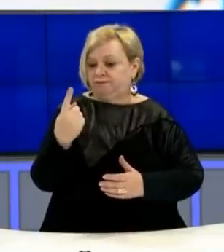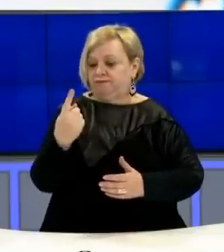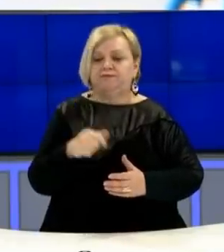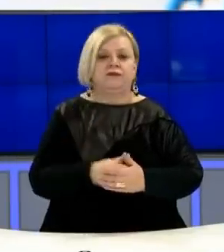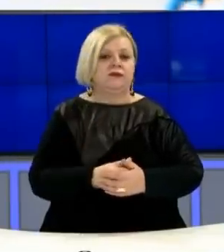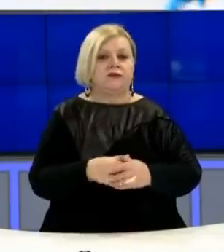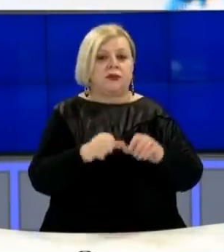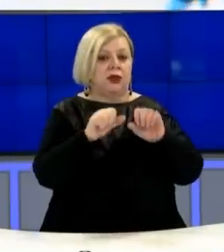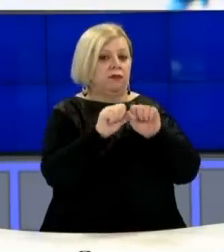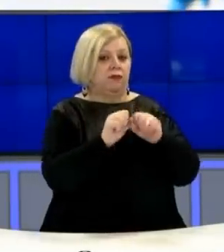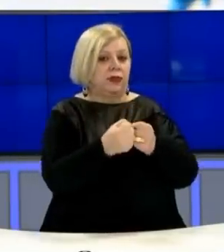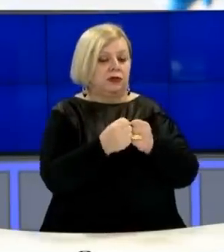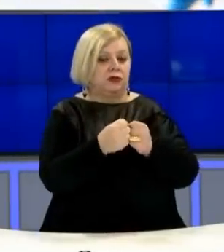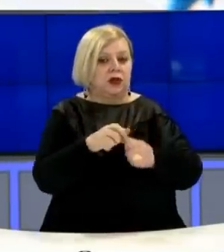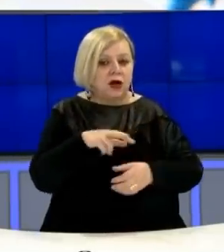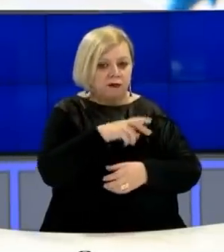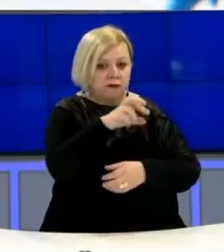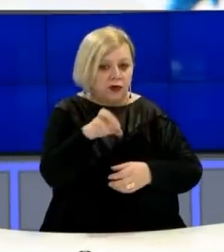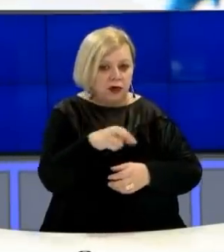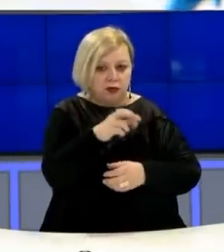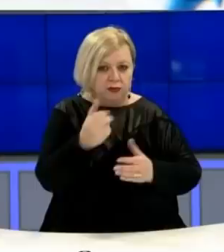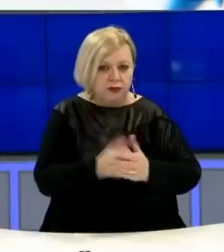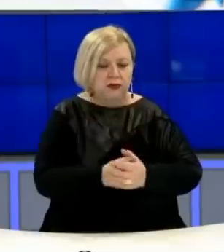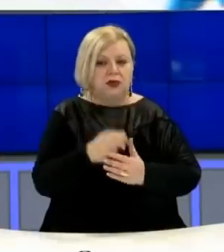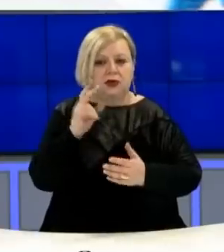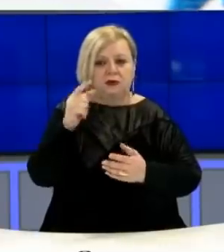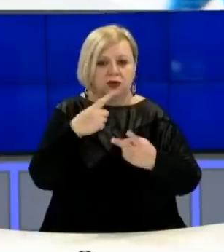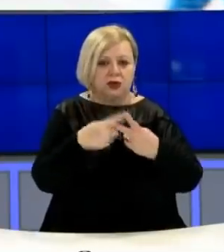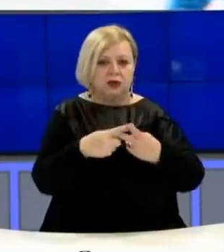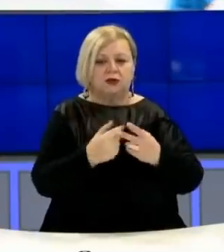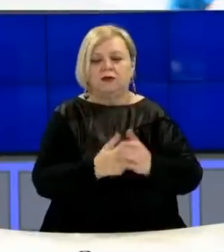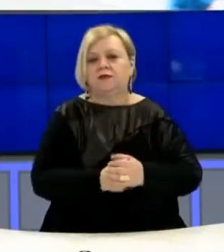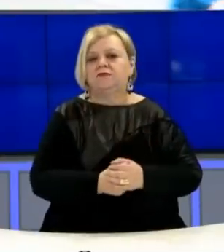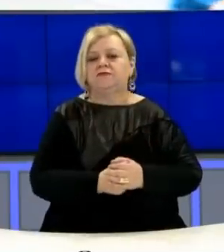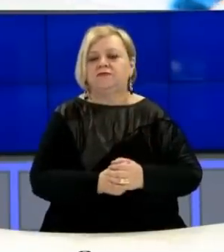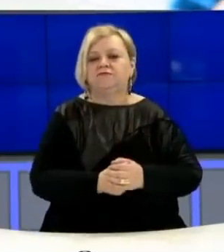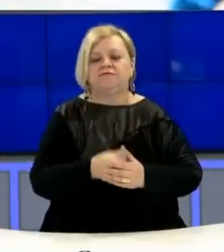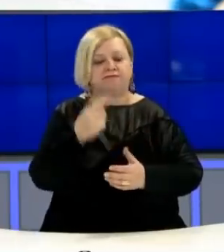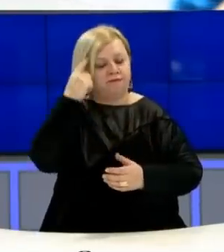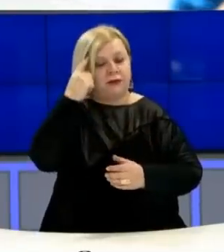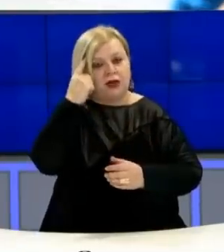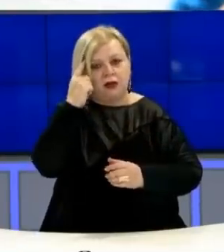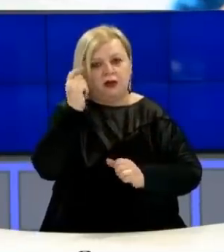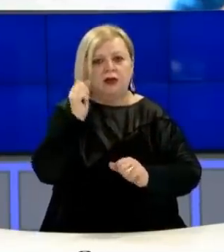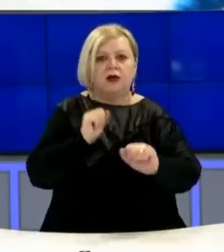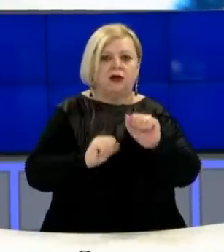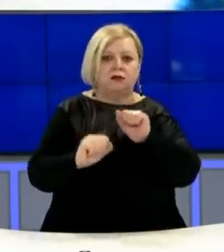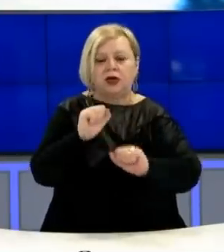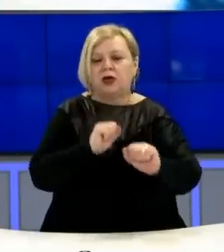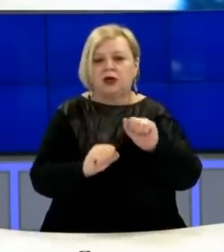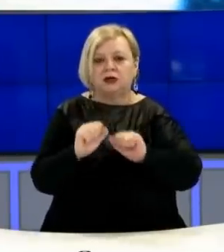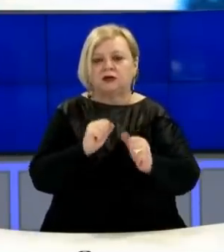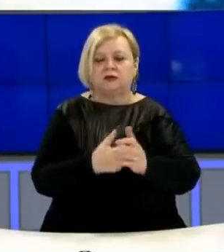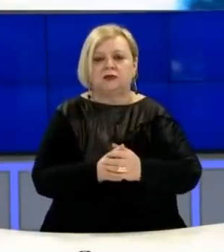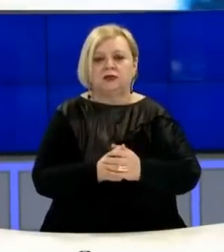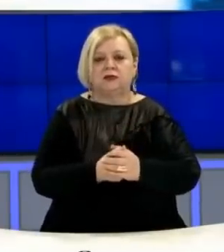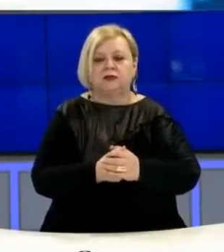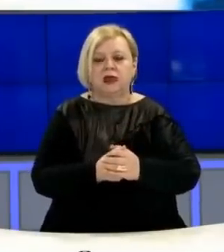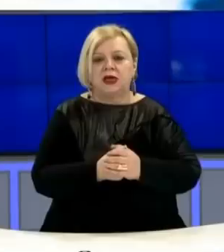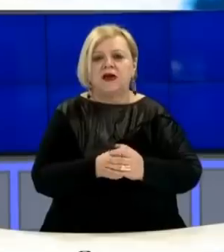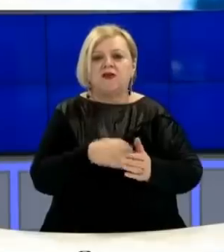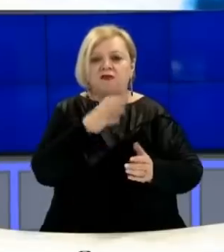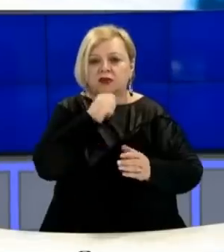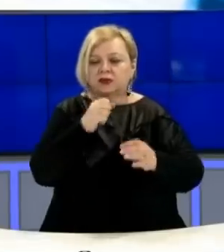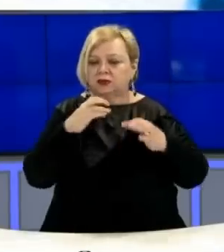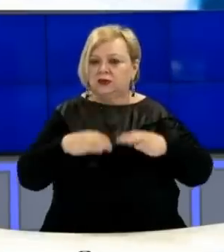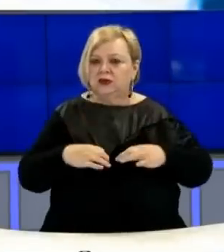në prishin me Evropën që shë në pa prishin me Mosharadinaj, që jam mërkemenja që mund mund shtu me Angela Merkel dhe me Macronin dhe i latë